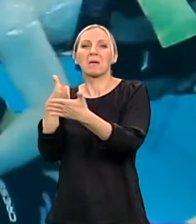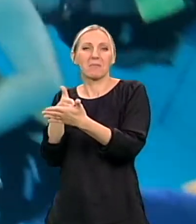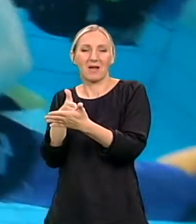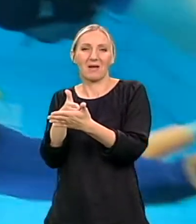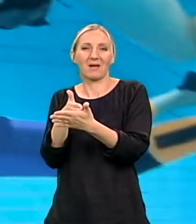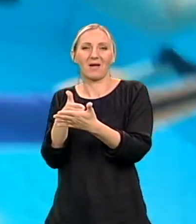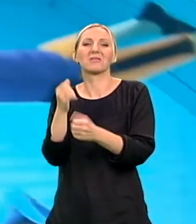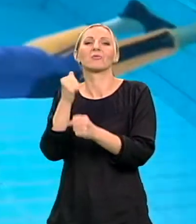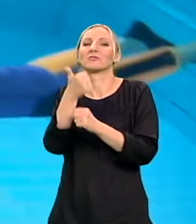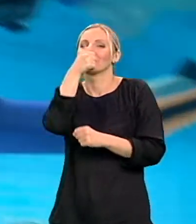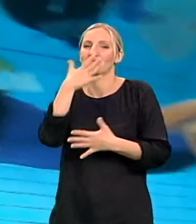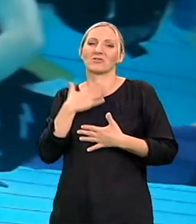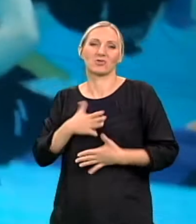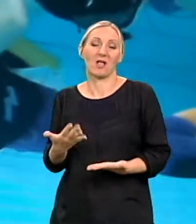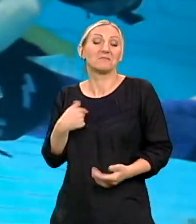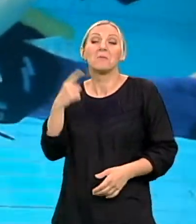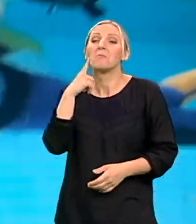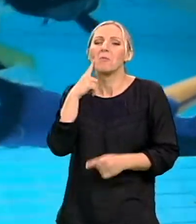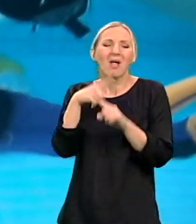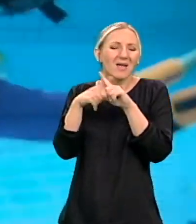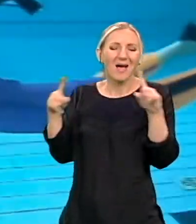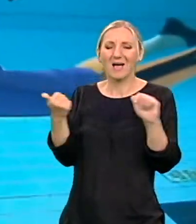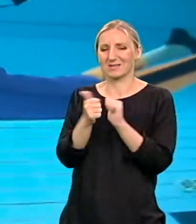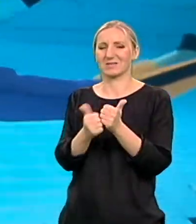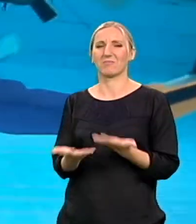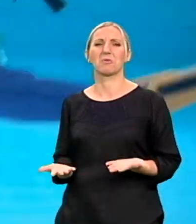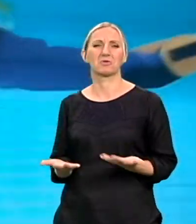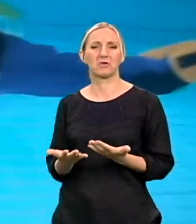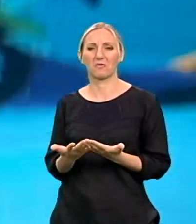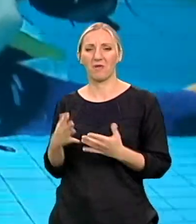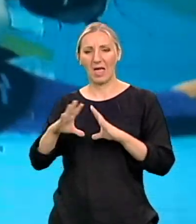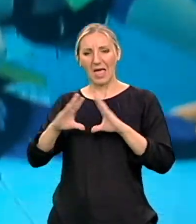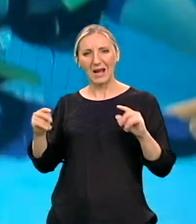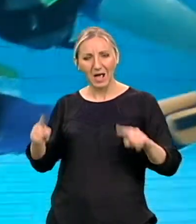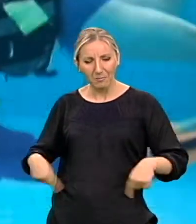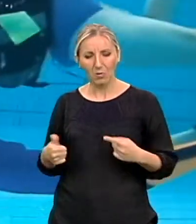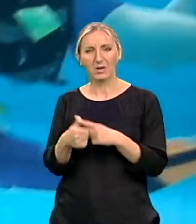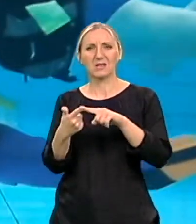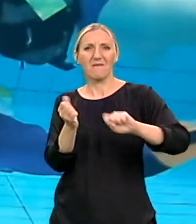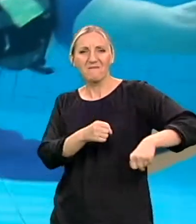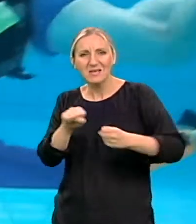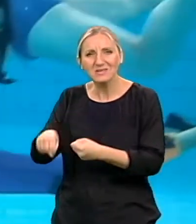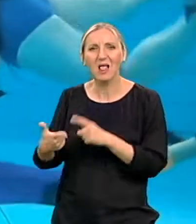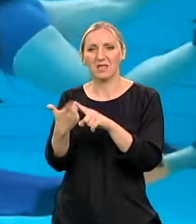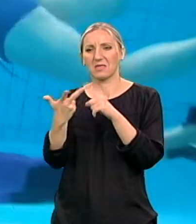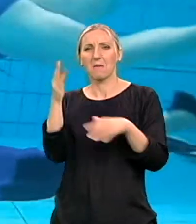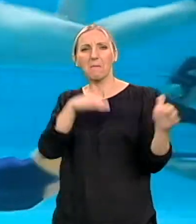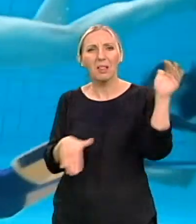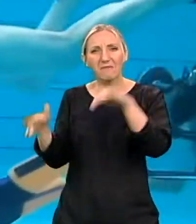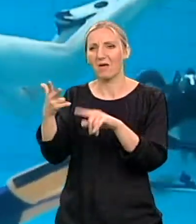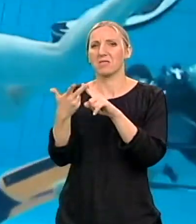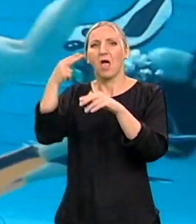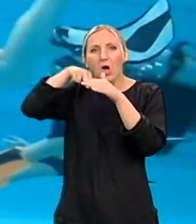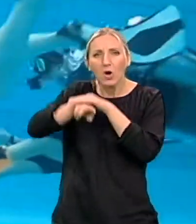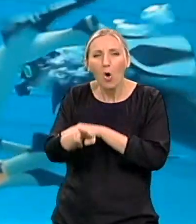što žele. Tako da sam onako probala razne neke sportove. Tu su bili i ragbi u kolicima, i veslanje, i plivanje, i